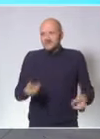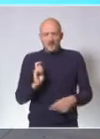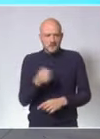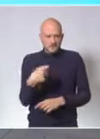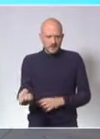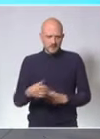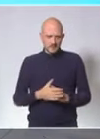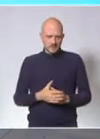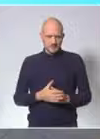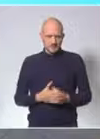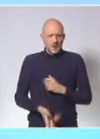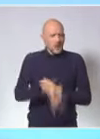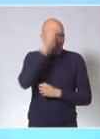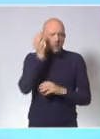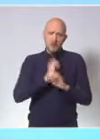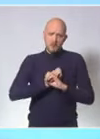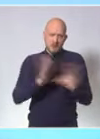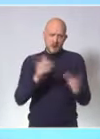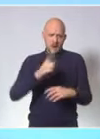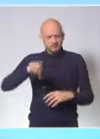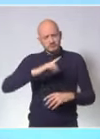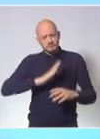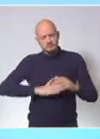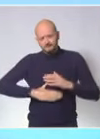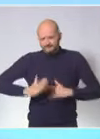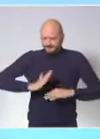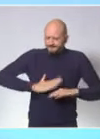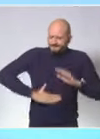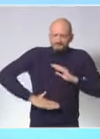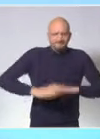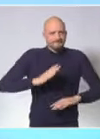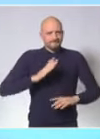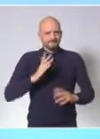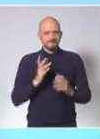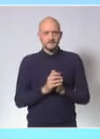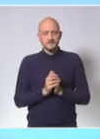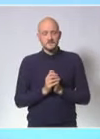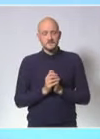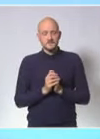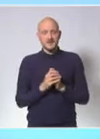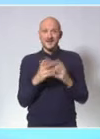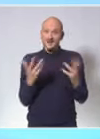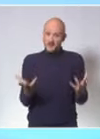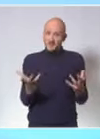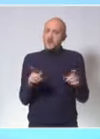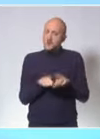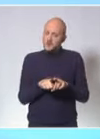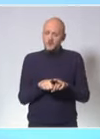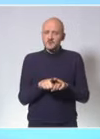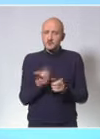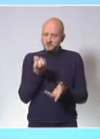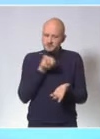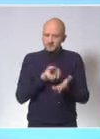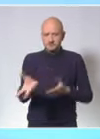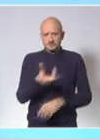créer de la lassitude. Mais je partage aussi avec vous que la vaccination nous permet de nous armer encore